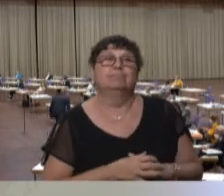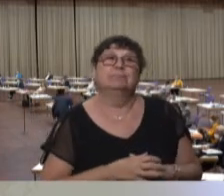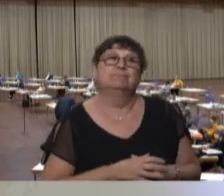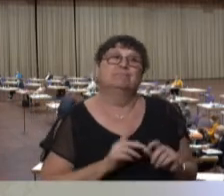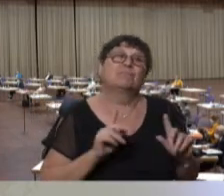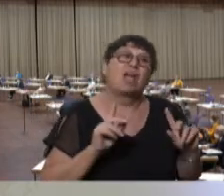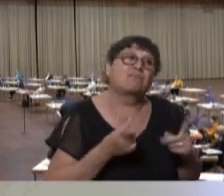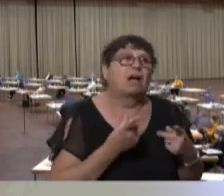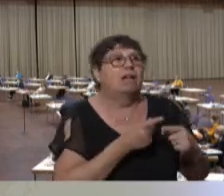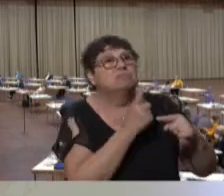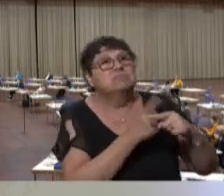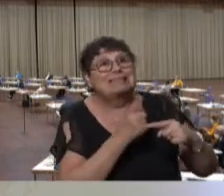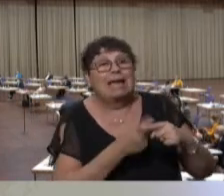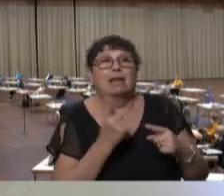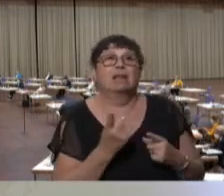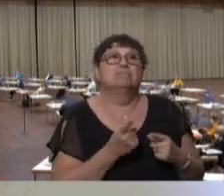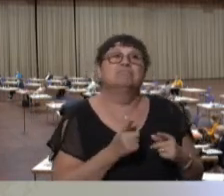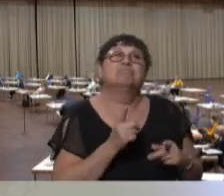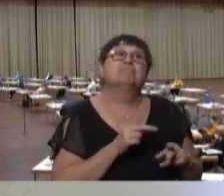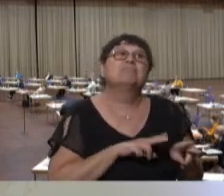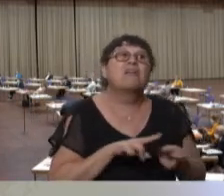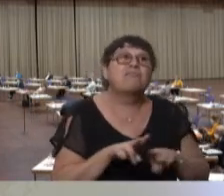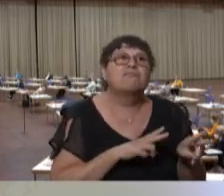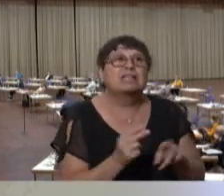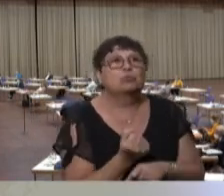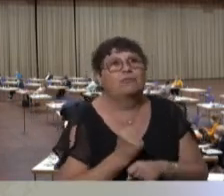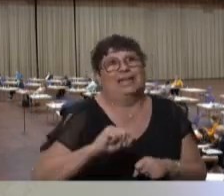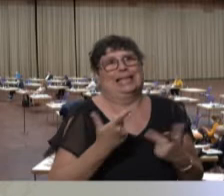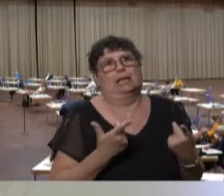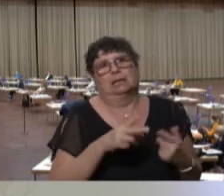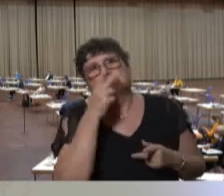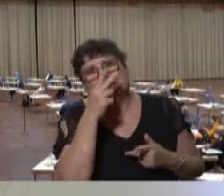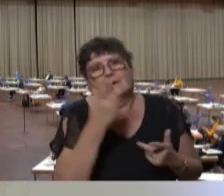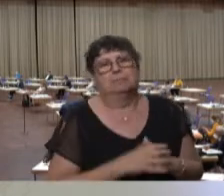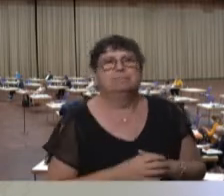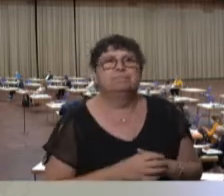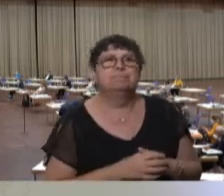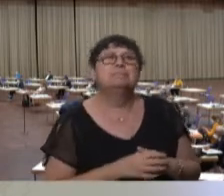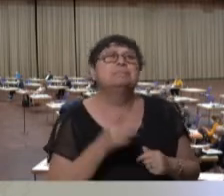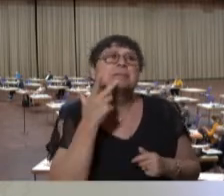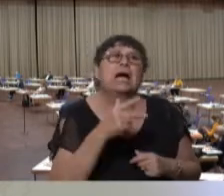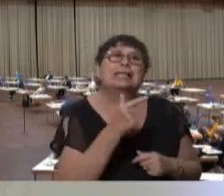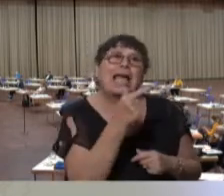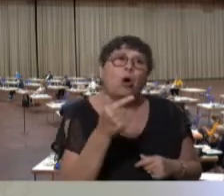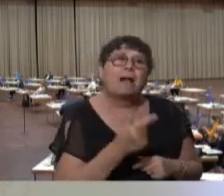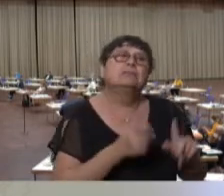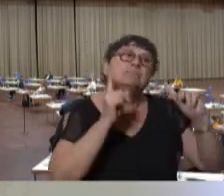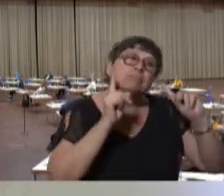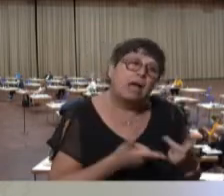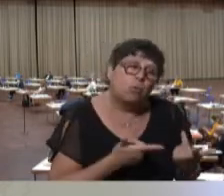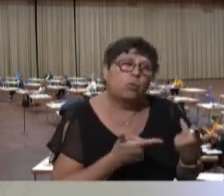weil Teile als verfassungswidrig erachtet wurden. Herr Theobald hat auf